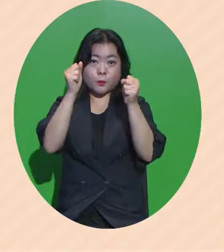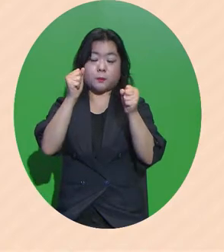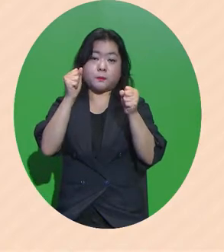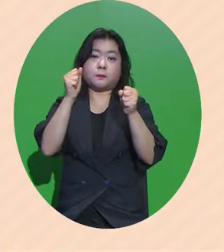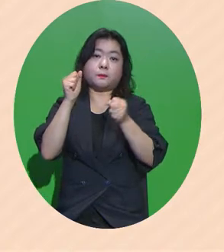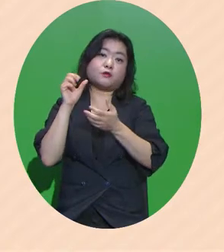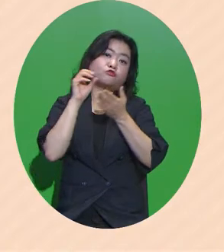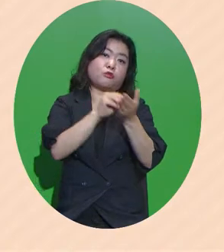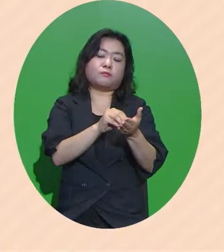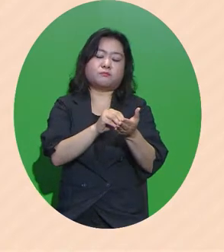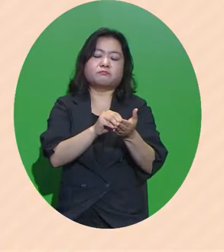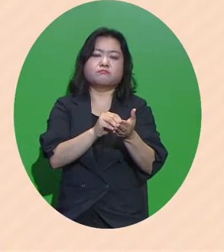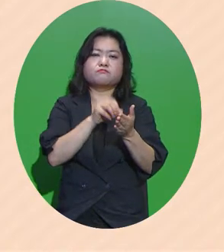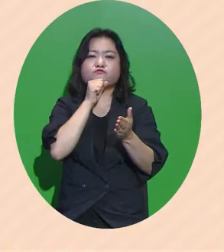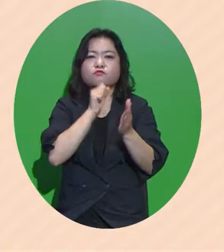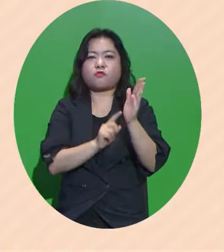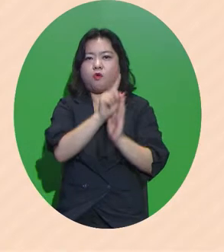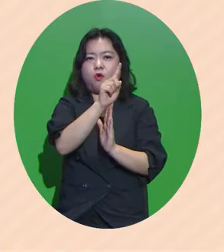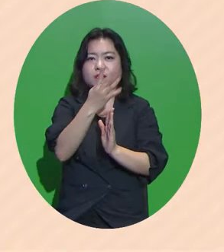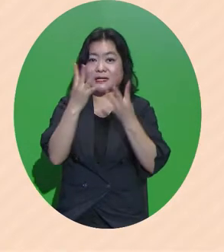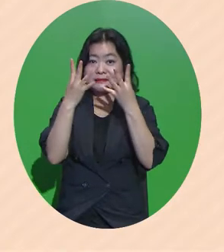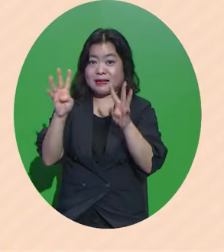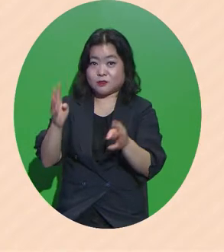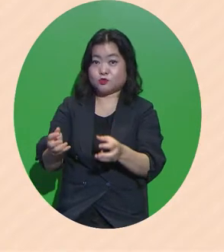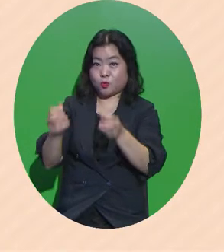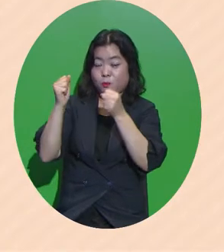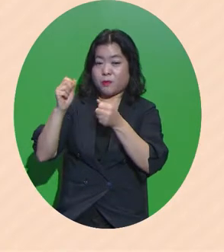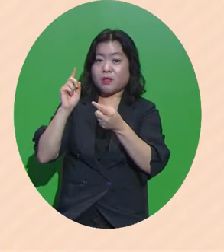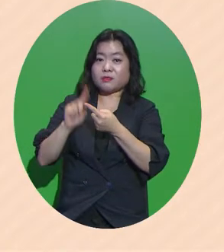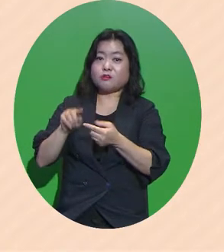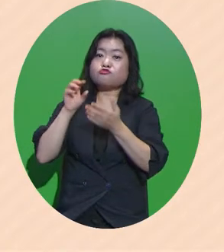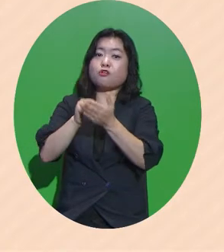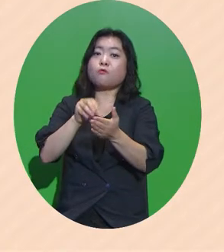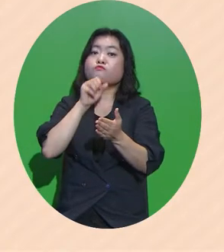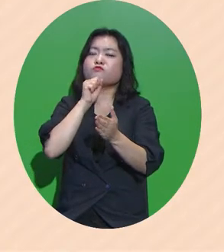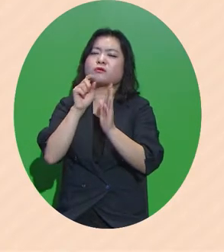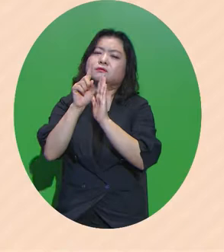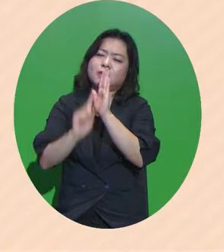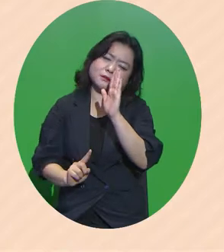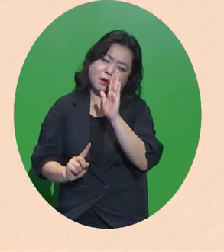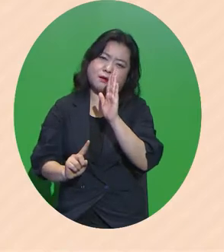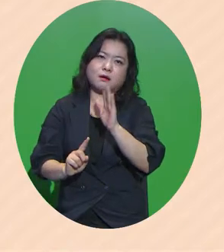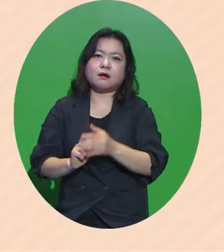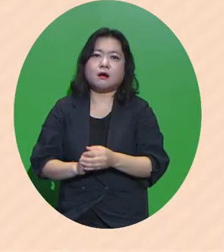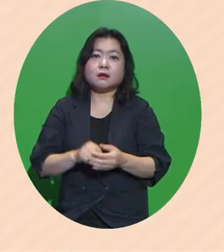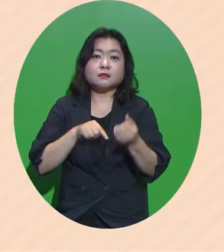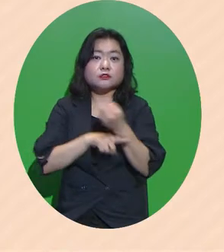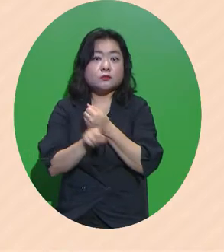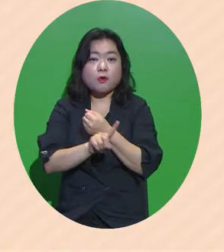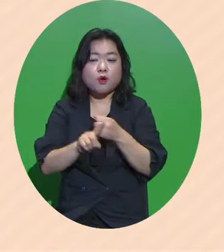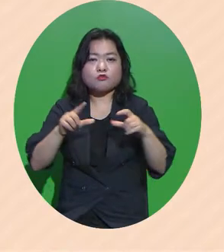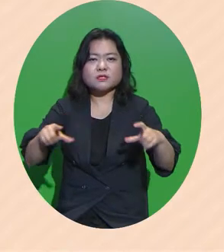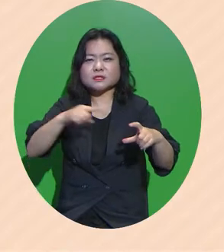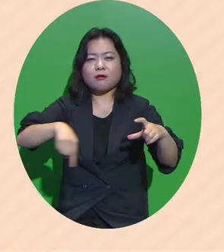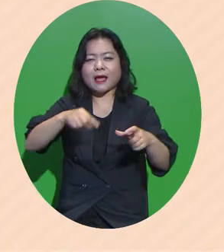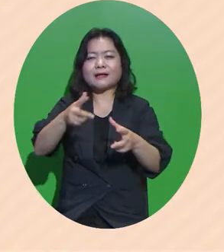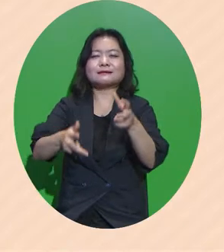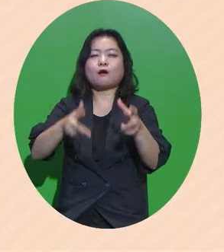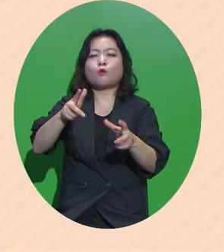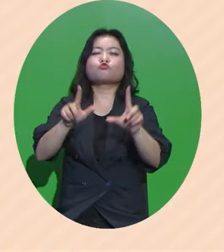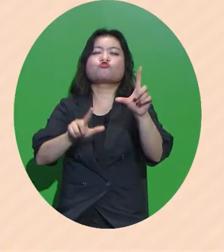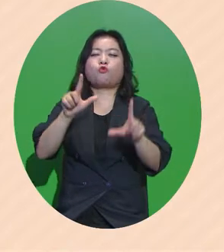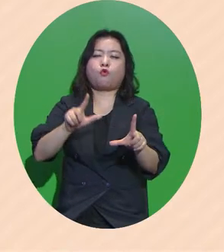상당히 높은 반면 4년제 대학생의 졸업생 취업률은 낮습니다 이는 우리 지역의 산업구조에